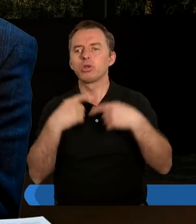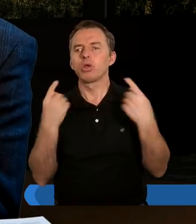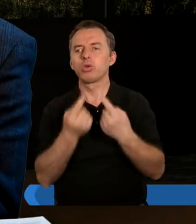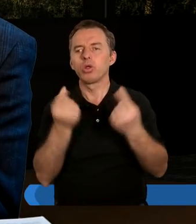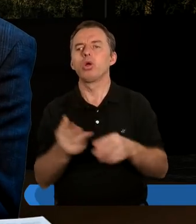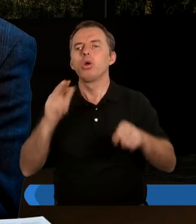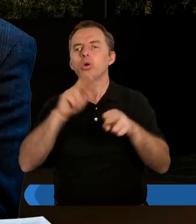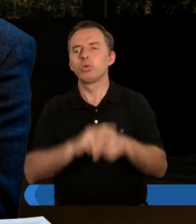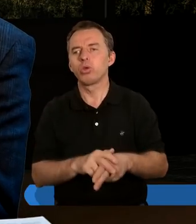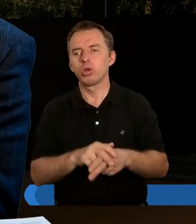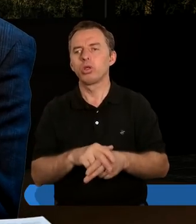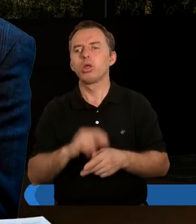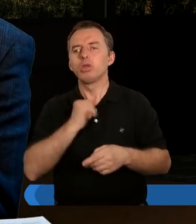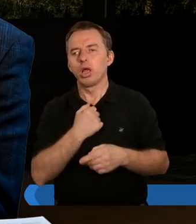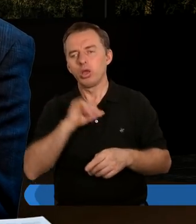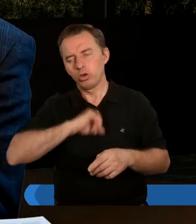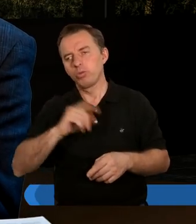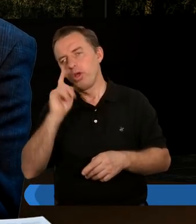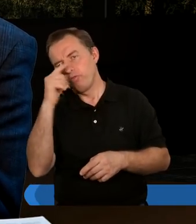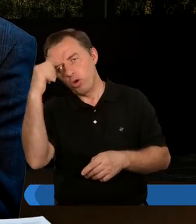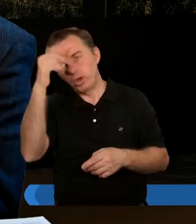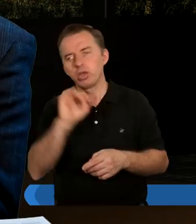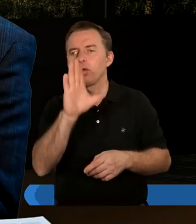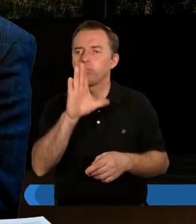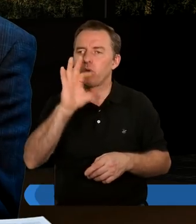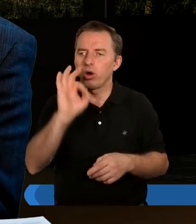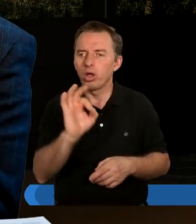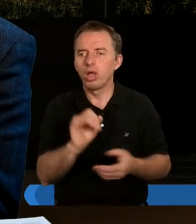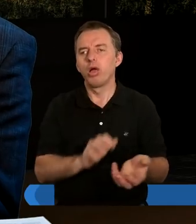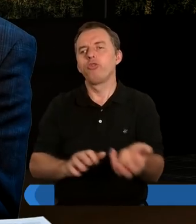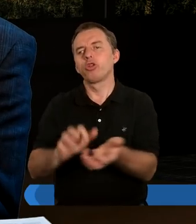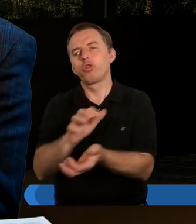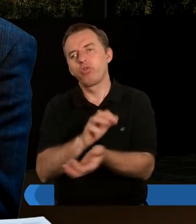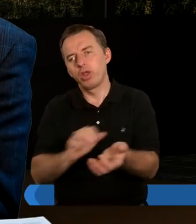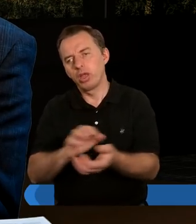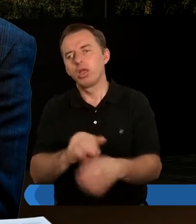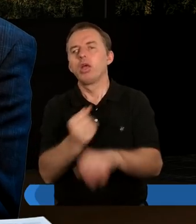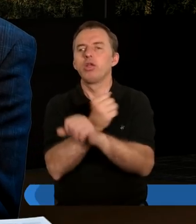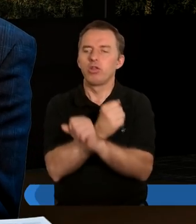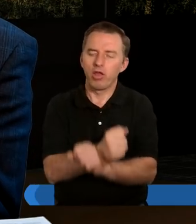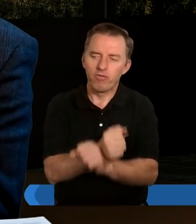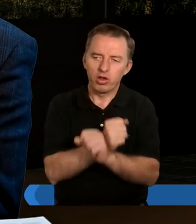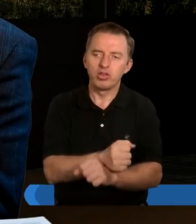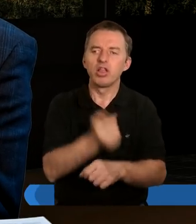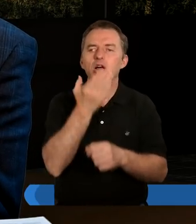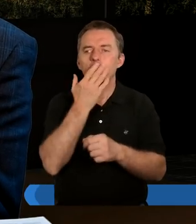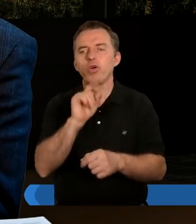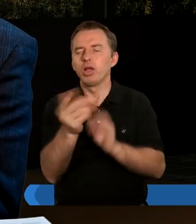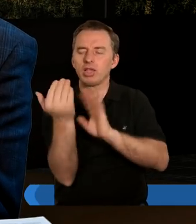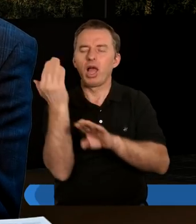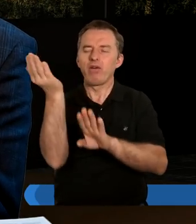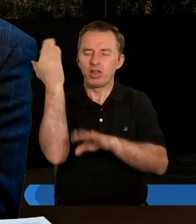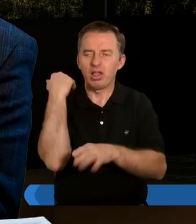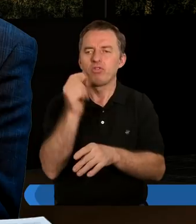sytuacja, którą chyba trudno sobie, znaczy łatwo sobie wyobrazić, bo w świecie niewolnictwa, bo mówimy o